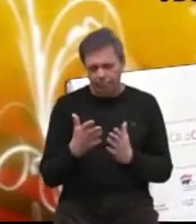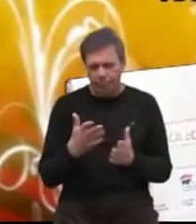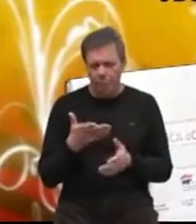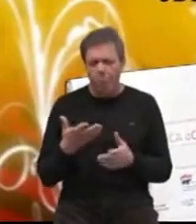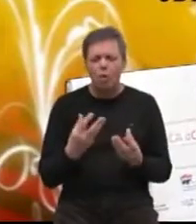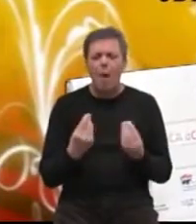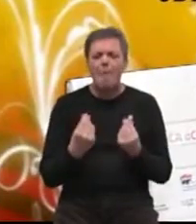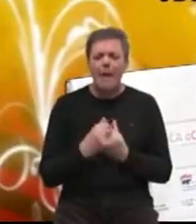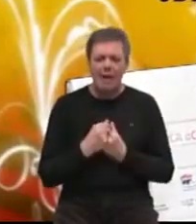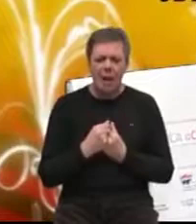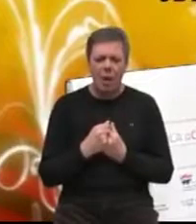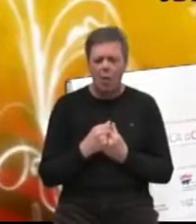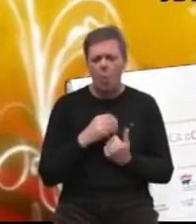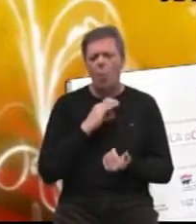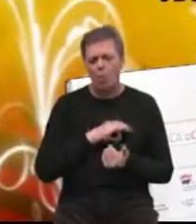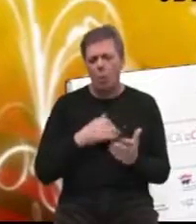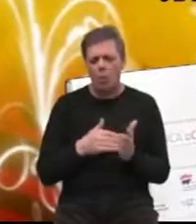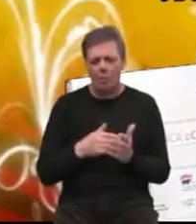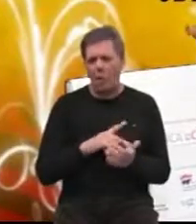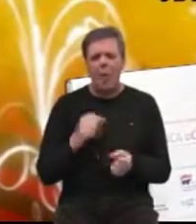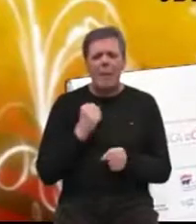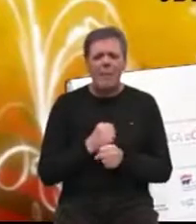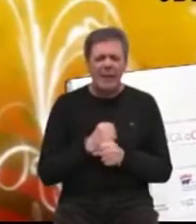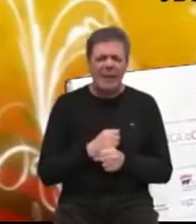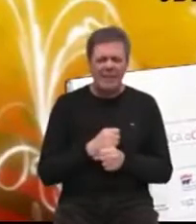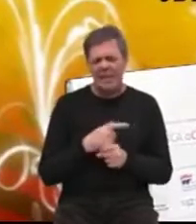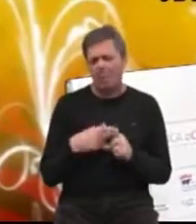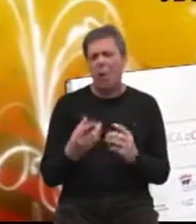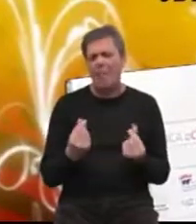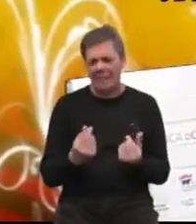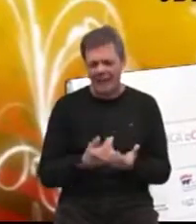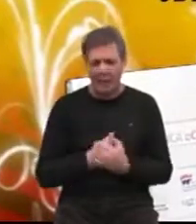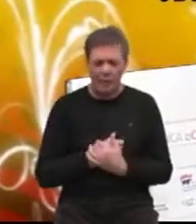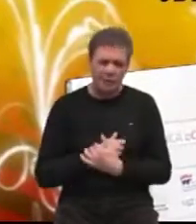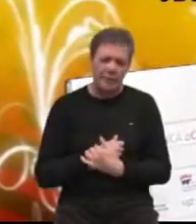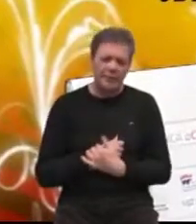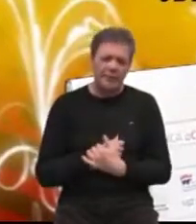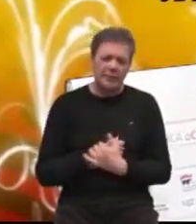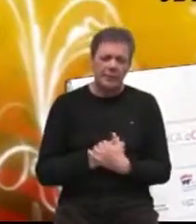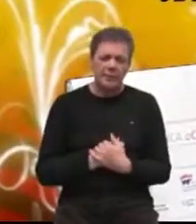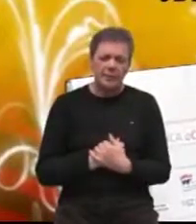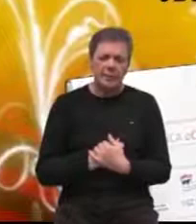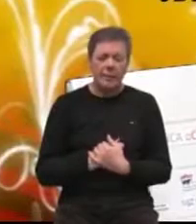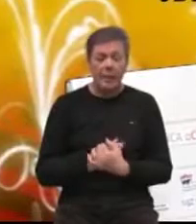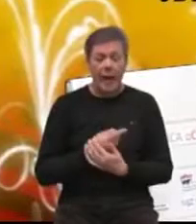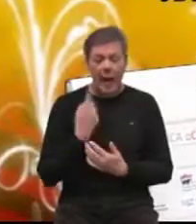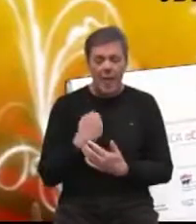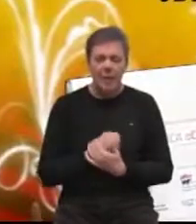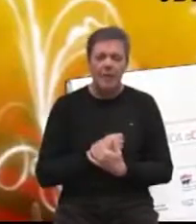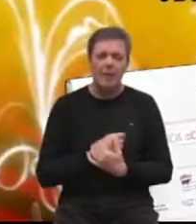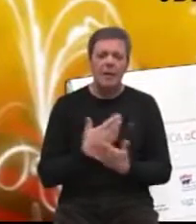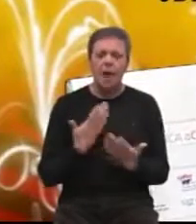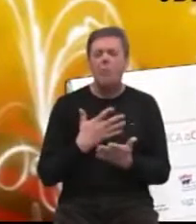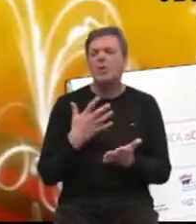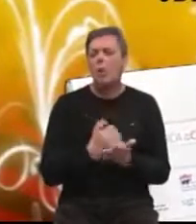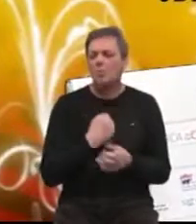materijalno apsultno nužno, potrebno, ne radi se radi materijalnog, jer vi ne ste ničaku Božu blagu koriste, ali da bi